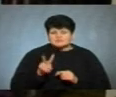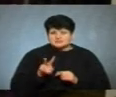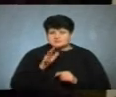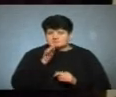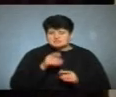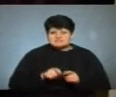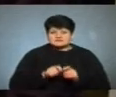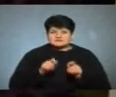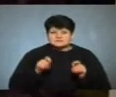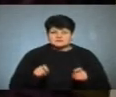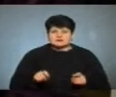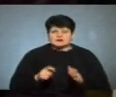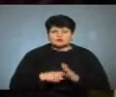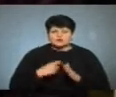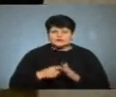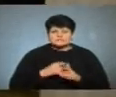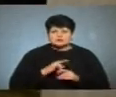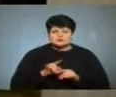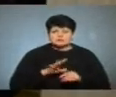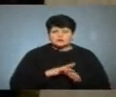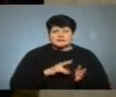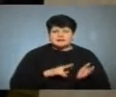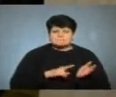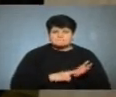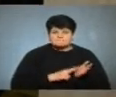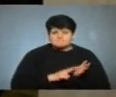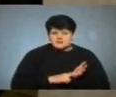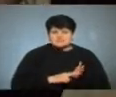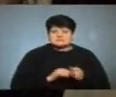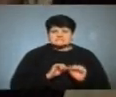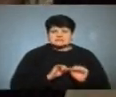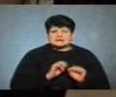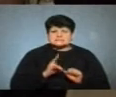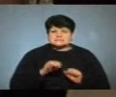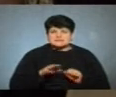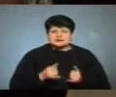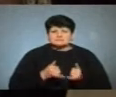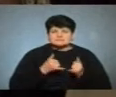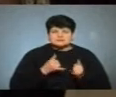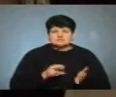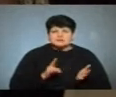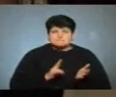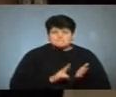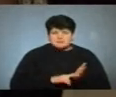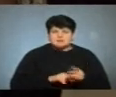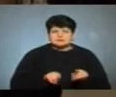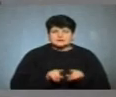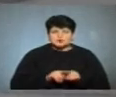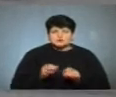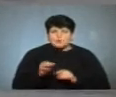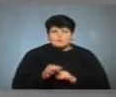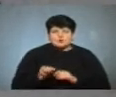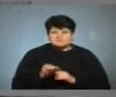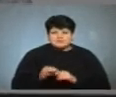відкриття Донецького аеропорту була вийшла марка. Захисникам Донецького аеропорту просвячена марка, а також монета.